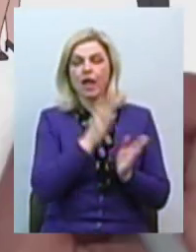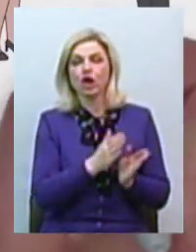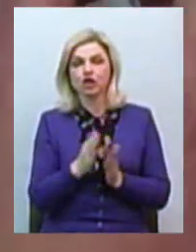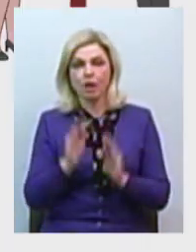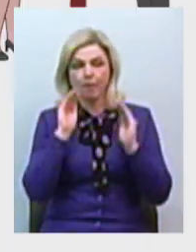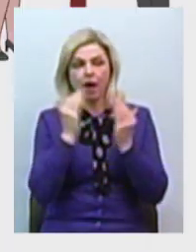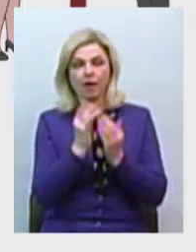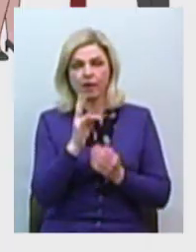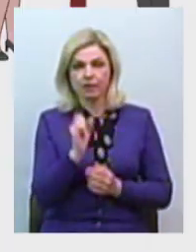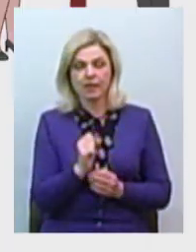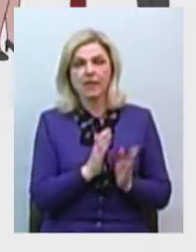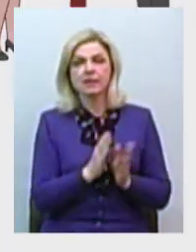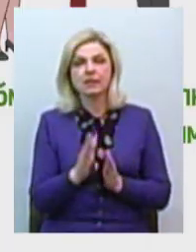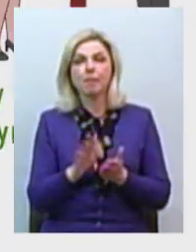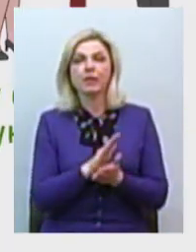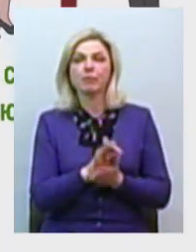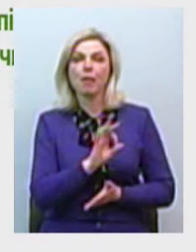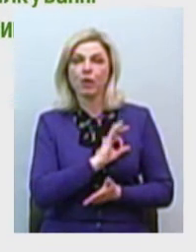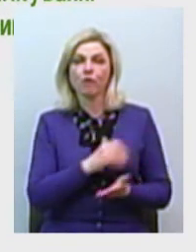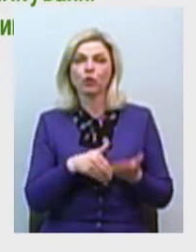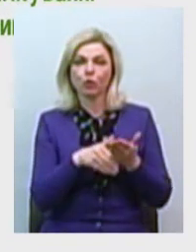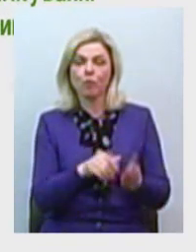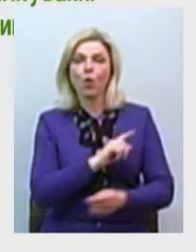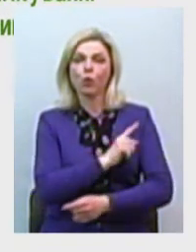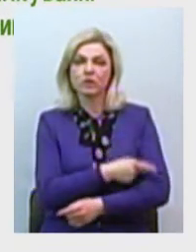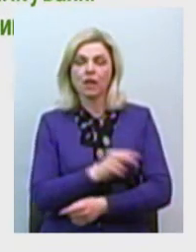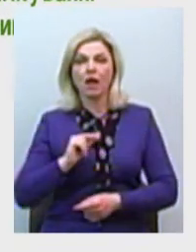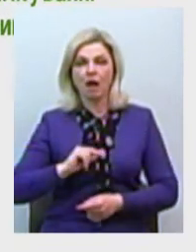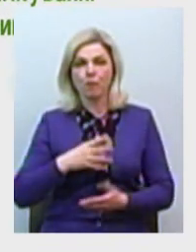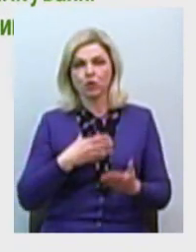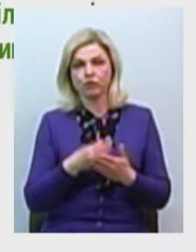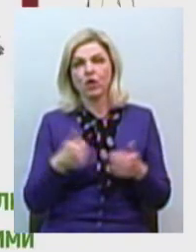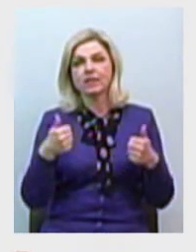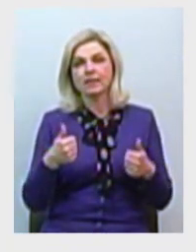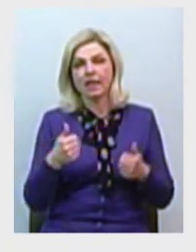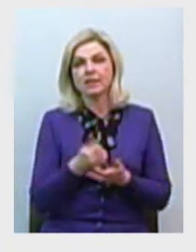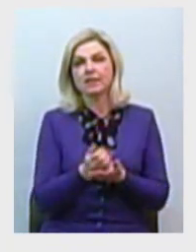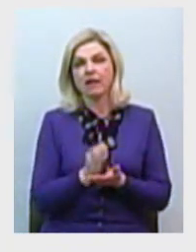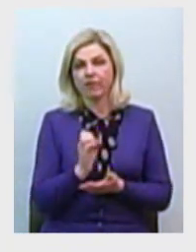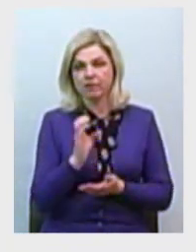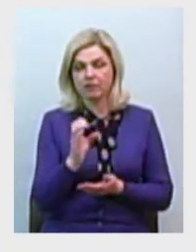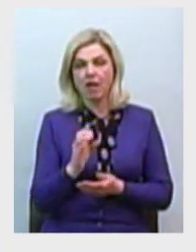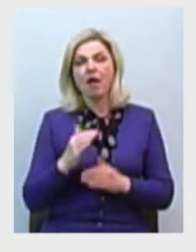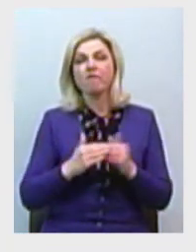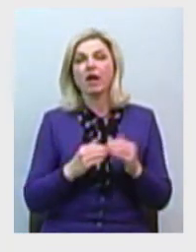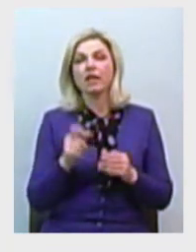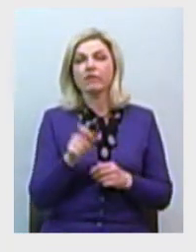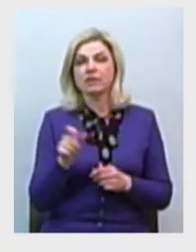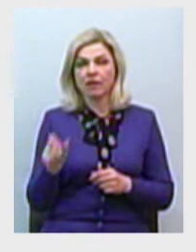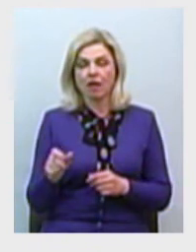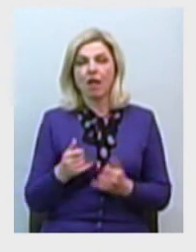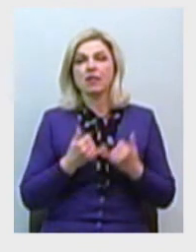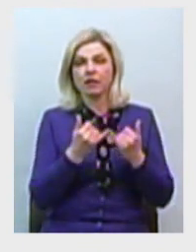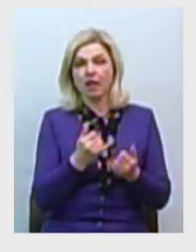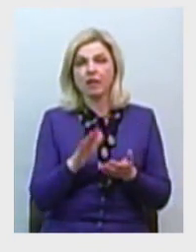надання безоплатної правової допомоги посилила роботу своїх дистанційних сервісів. Фахівці системи надання безоплатної